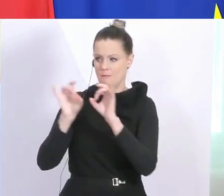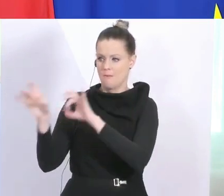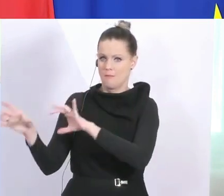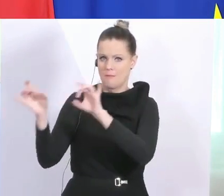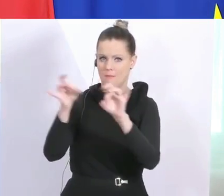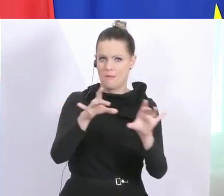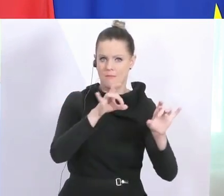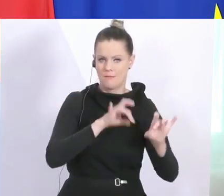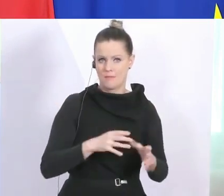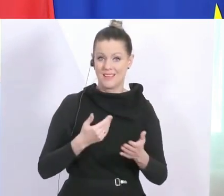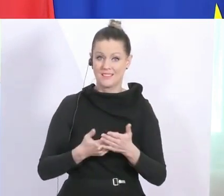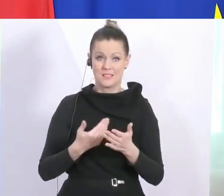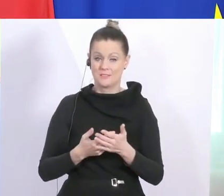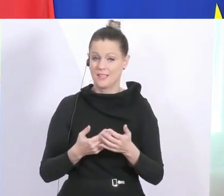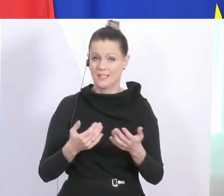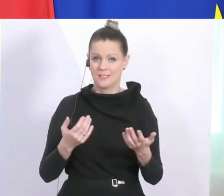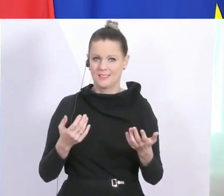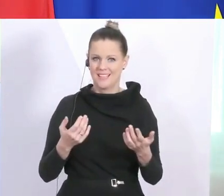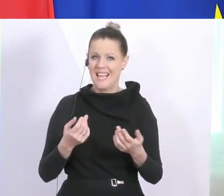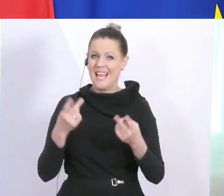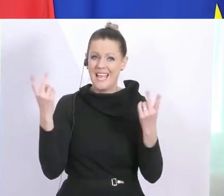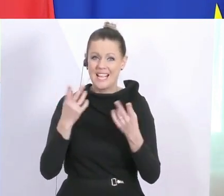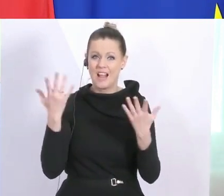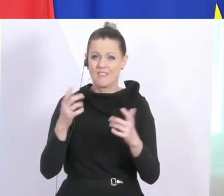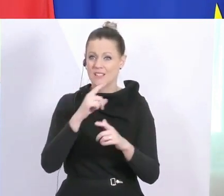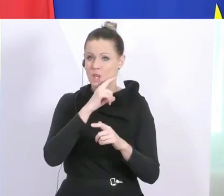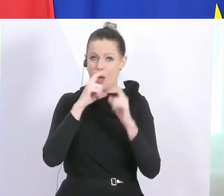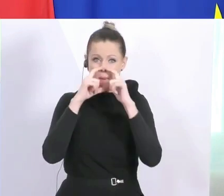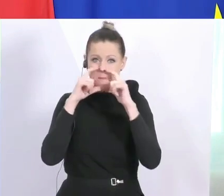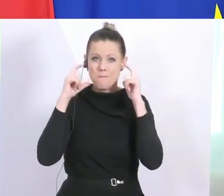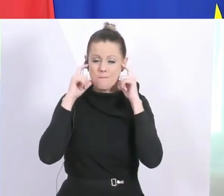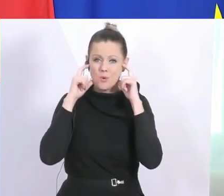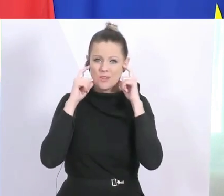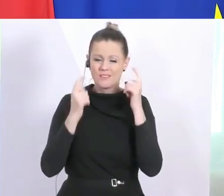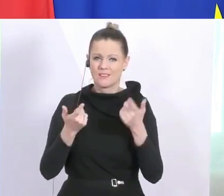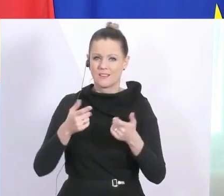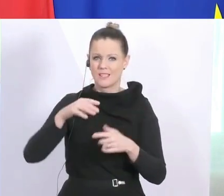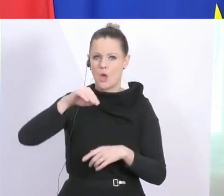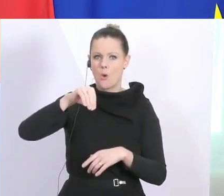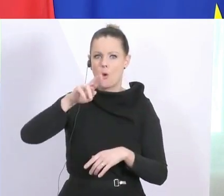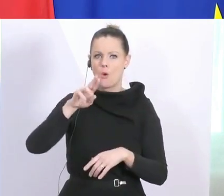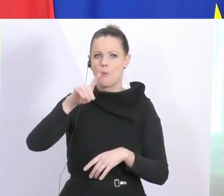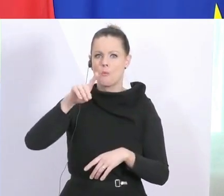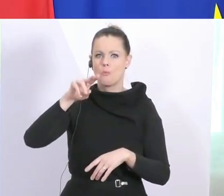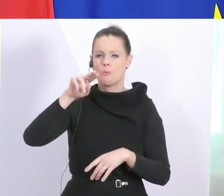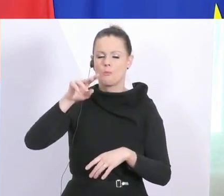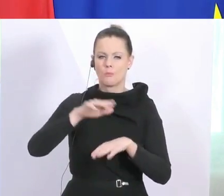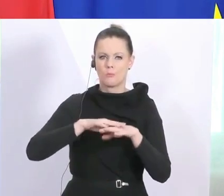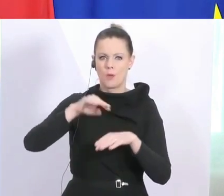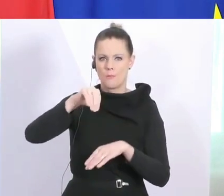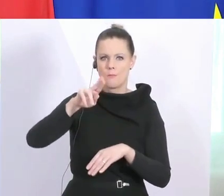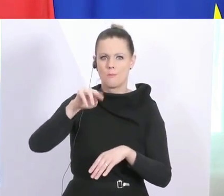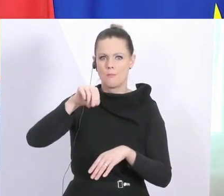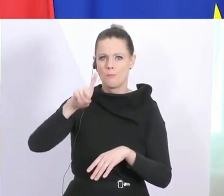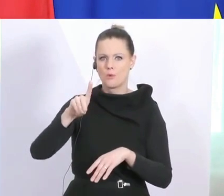ansteckt. Und insofern hilft jede Form der Mundbedeckung. Wir reden hier immer von Masken, aber wenn Sie ein Tuch vor Mund und Nase haben,